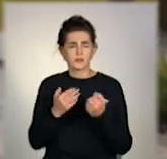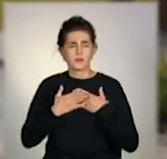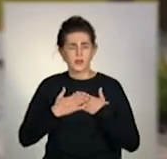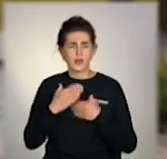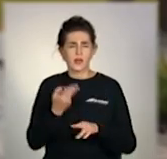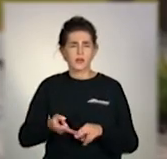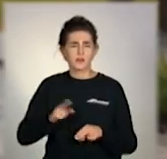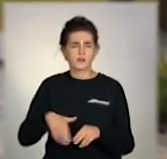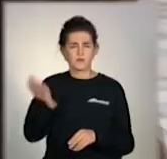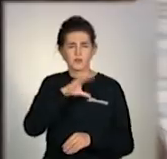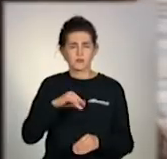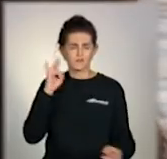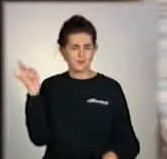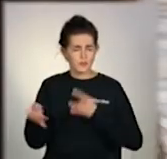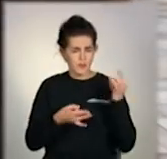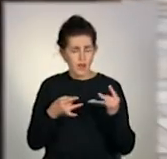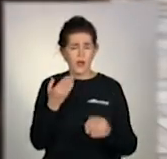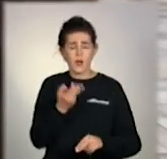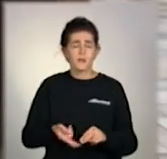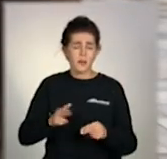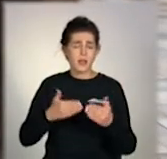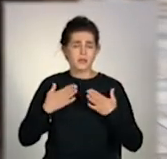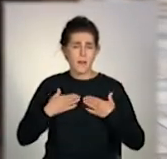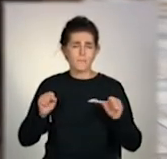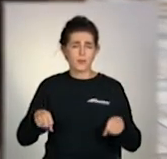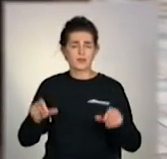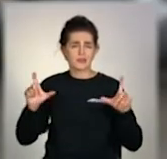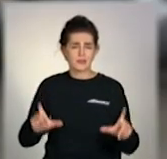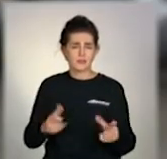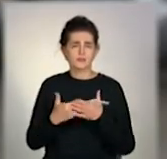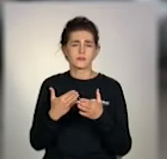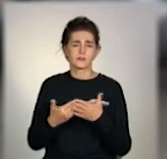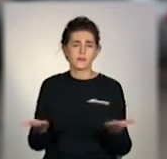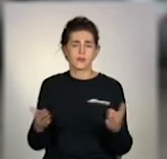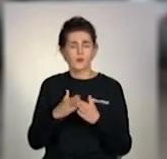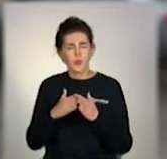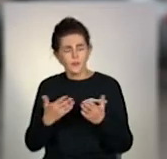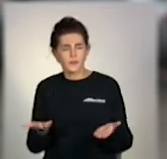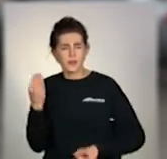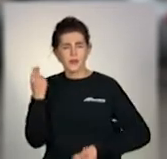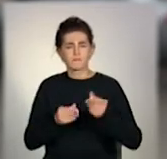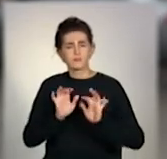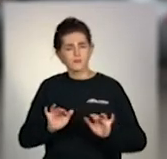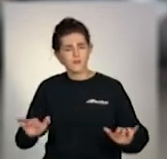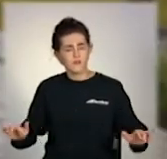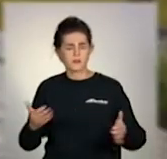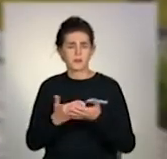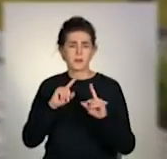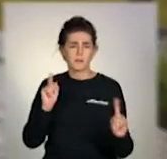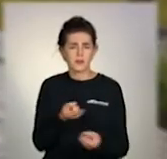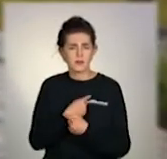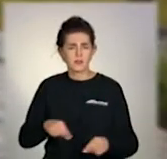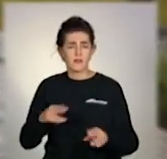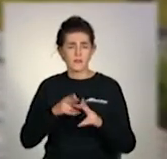цієї буденності. Я можу сидіти за фортепіано, грати якісь пісні. І